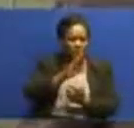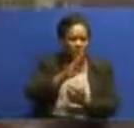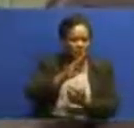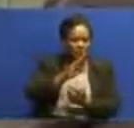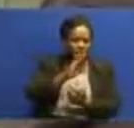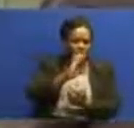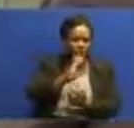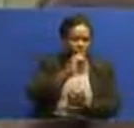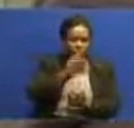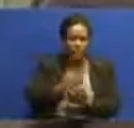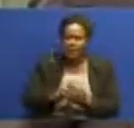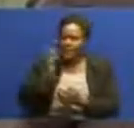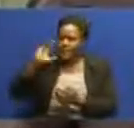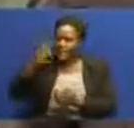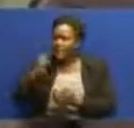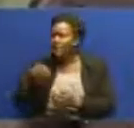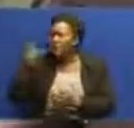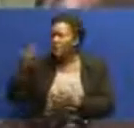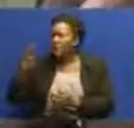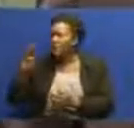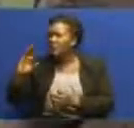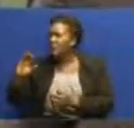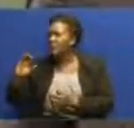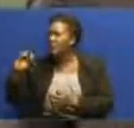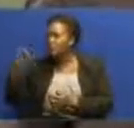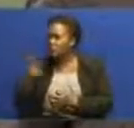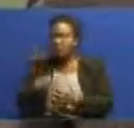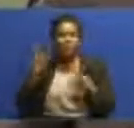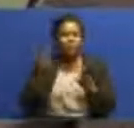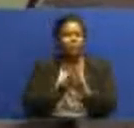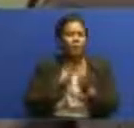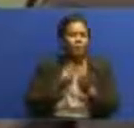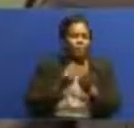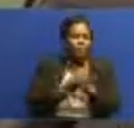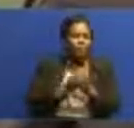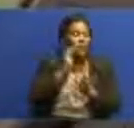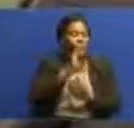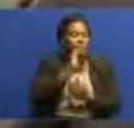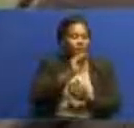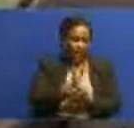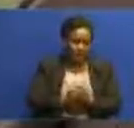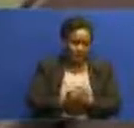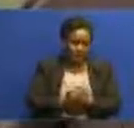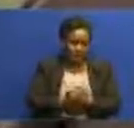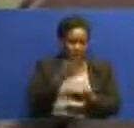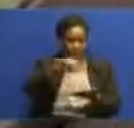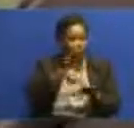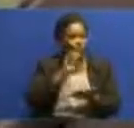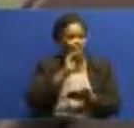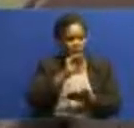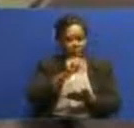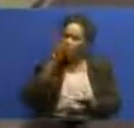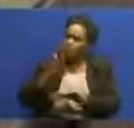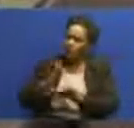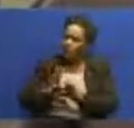pamonje na safari channel safari channel ni ubunifu mkua inchi na sisi tunapongeza sana